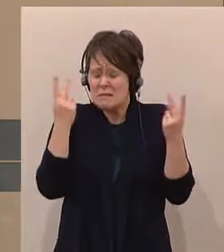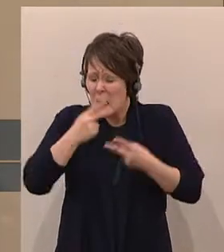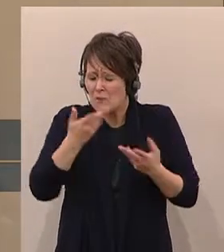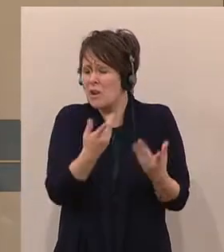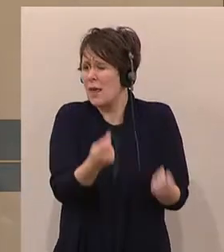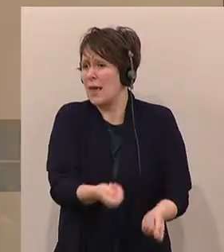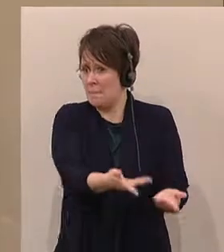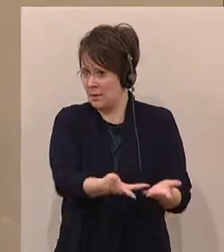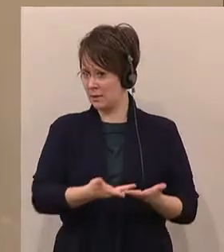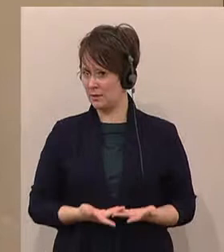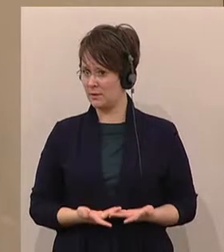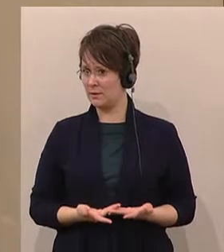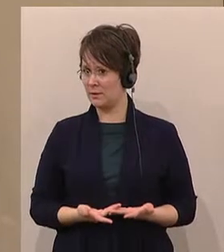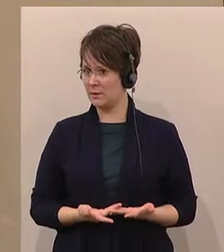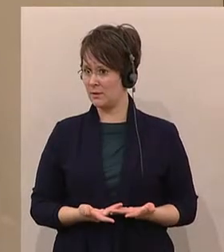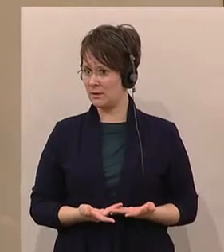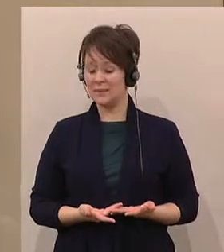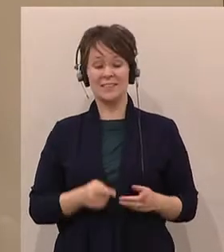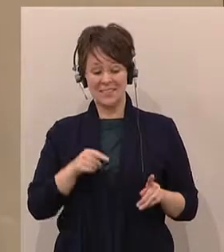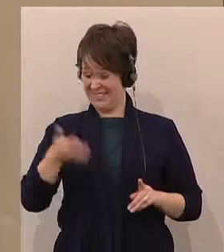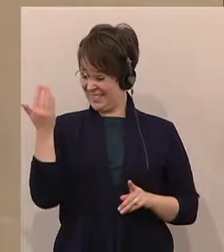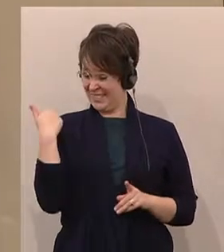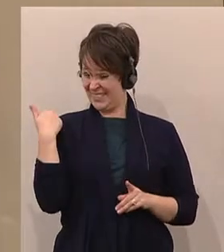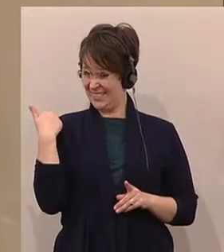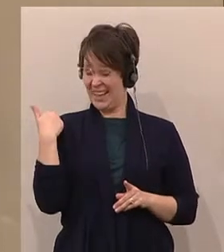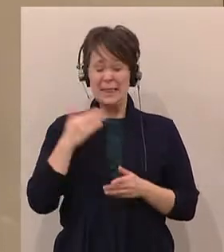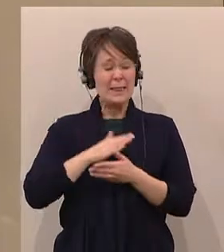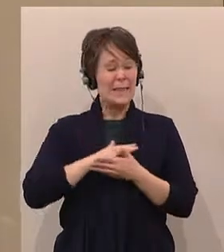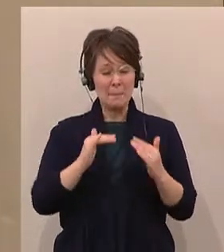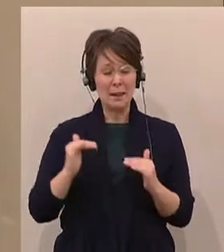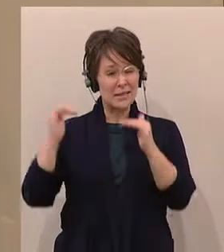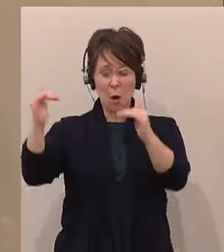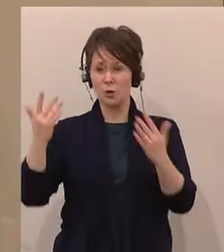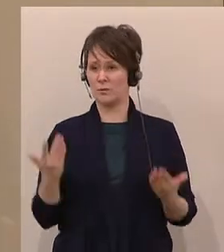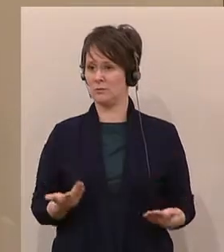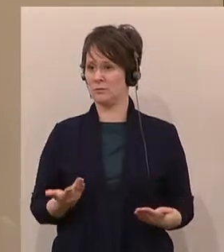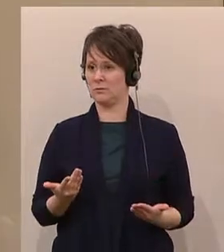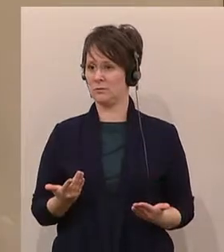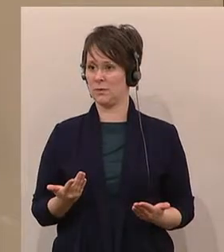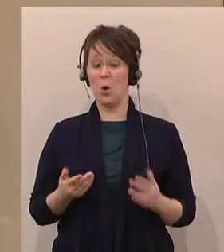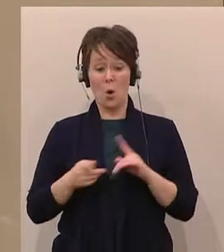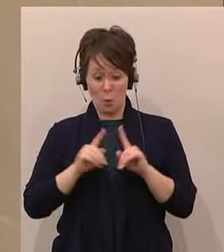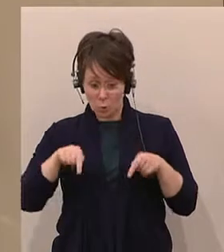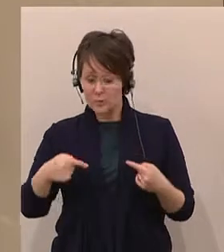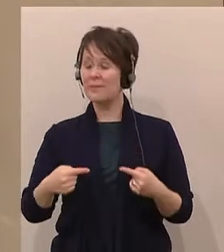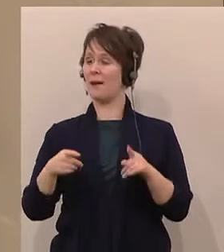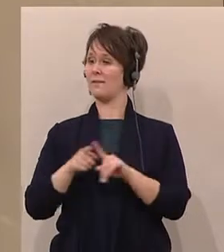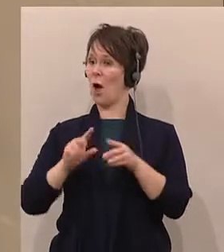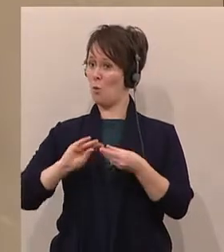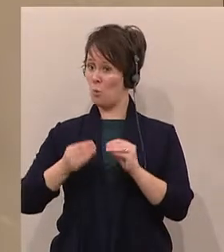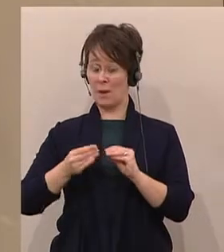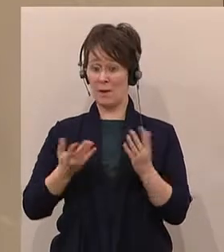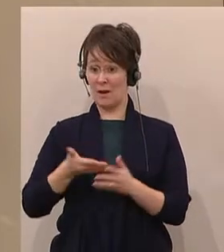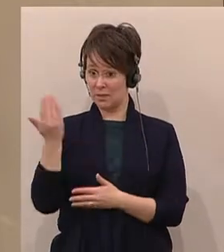Und das wurde nie erhöht. Und da haben wir sogar die Problematik gehabt, dass durch sämtliche Anfragen an den Herrn